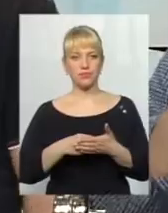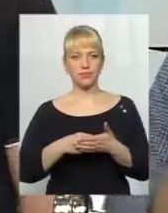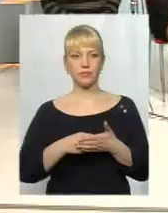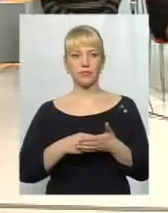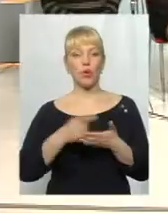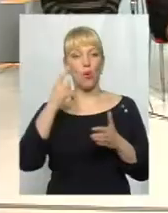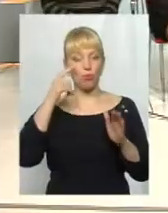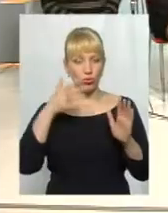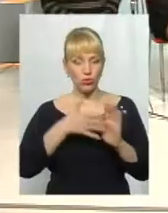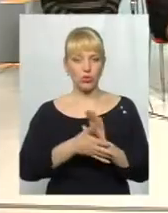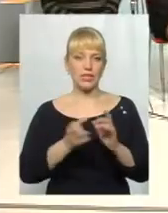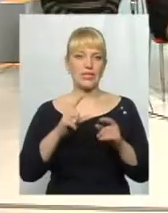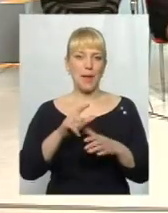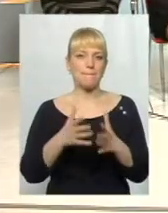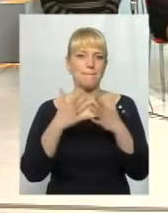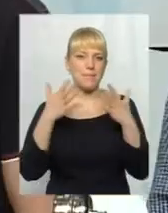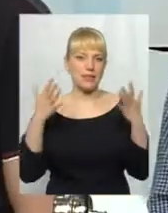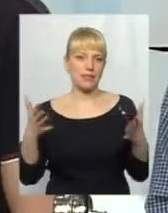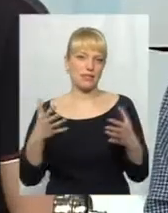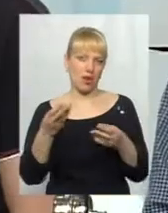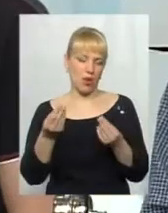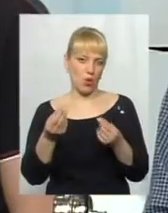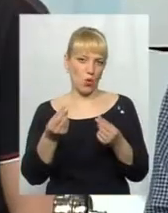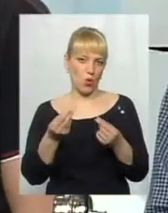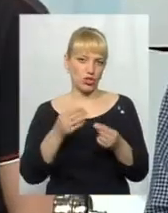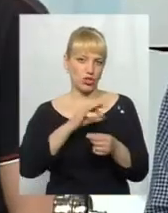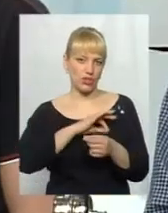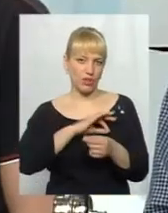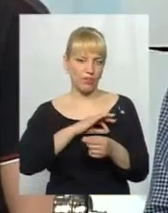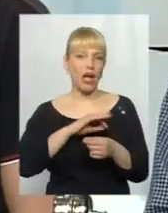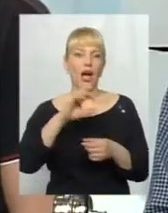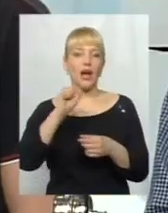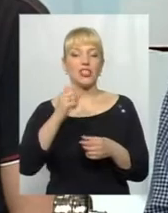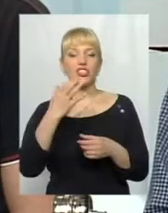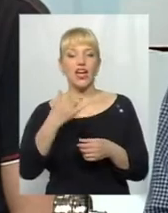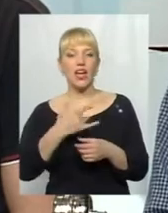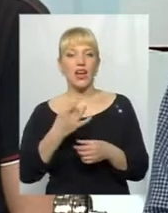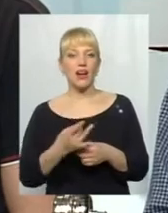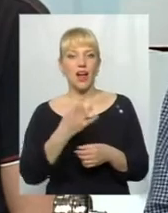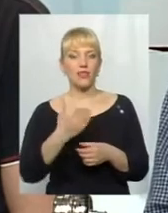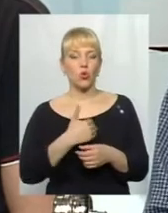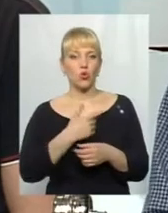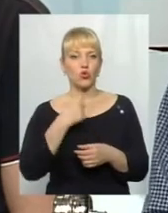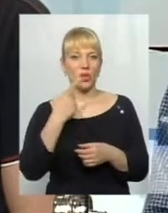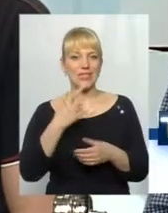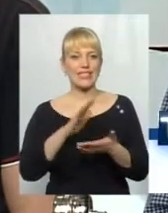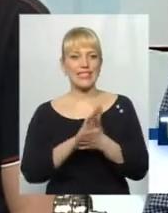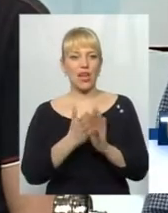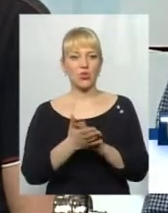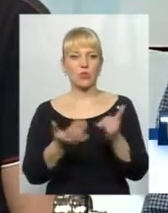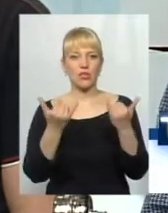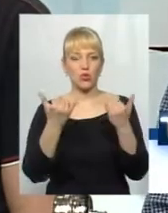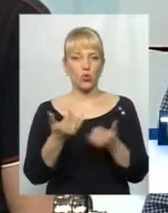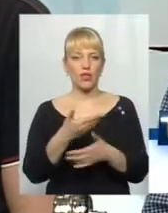максимально великі кошти. Однак, ще раз хочу наголосити. Станом на сьогодні нам